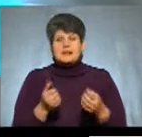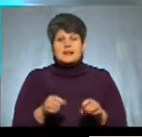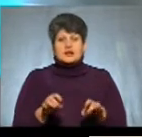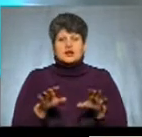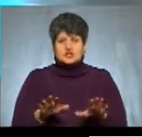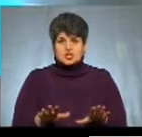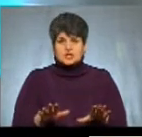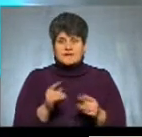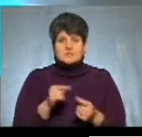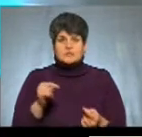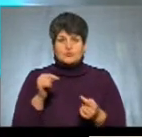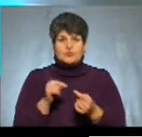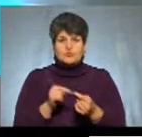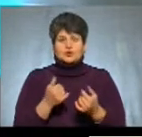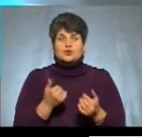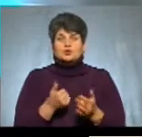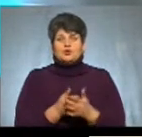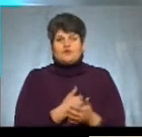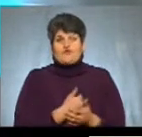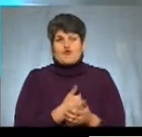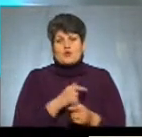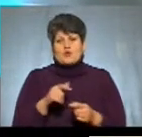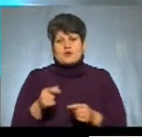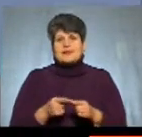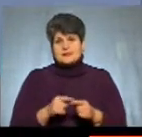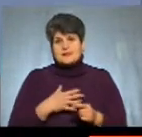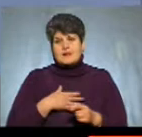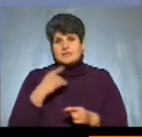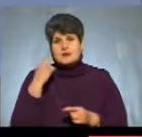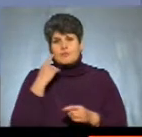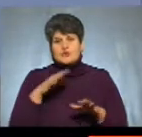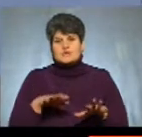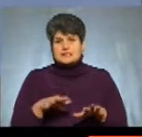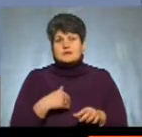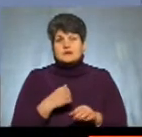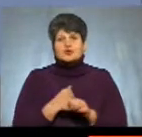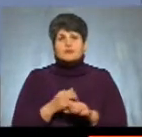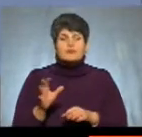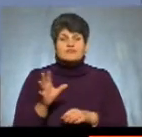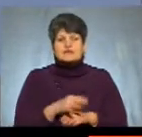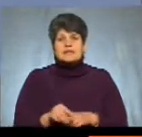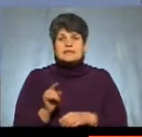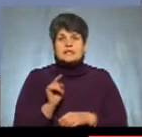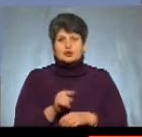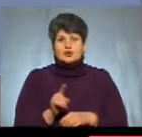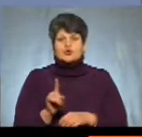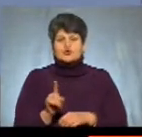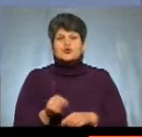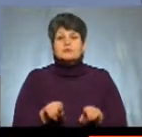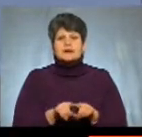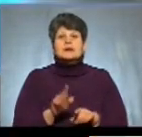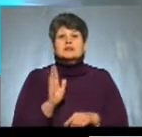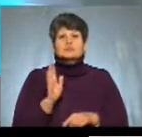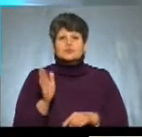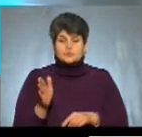відповідно до волі людей. Це наша позиція, і ми зробимо все для того, щоб так воно і було.